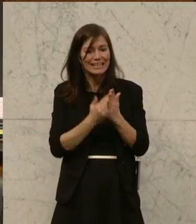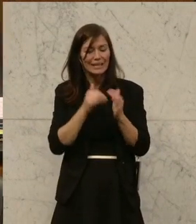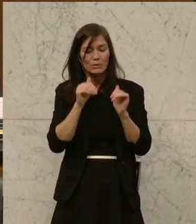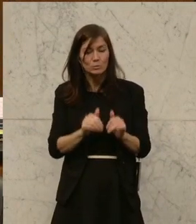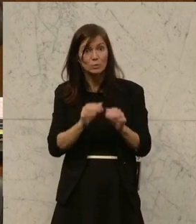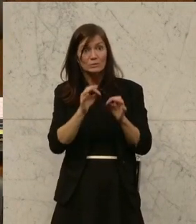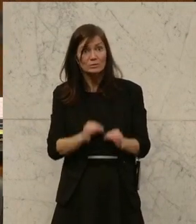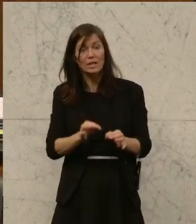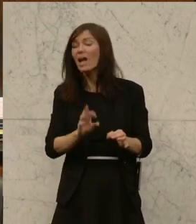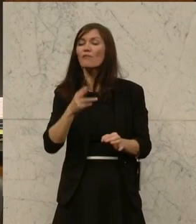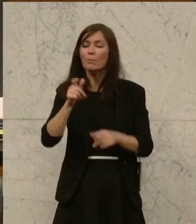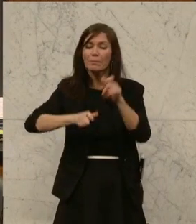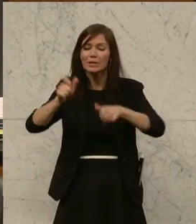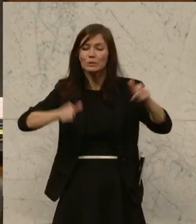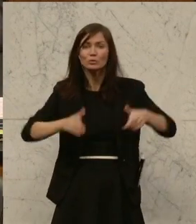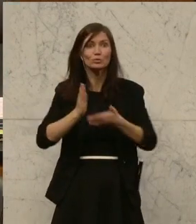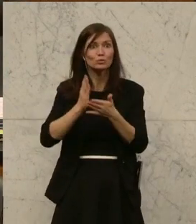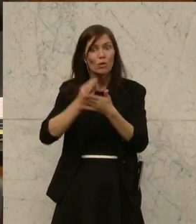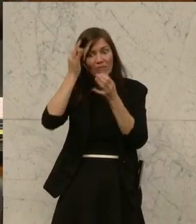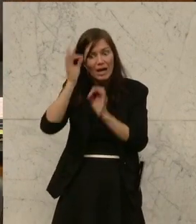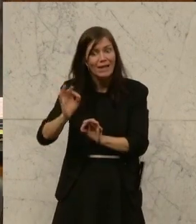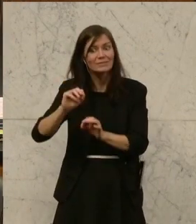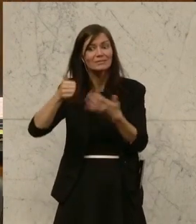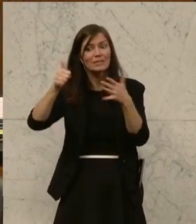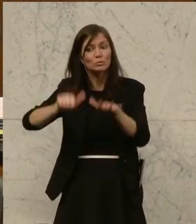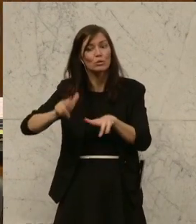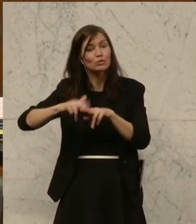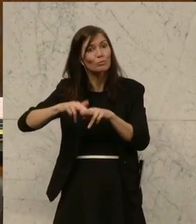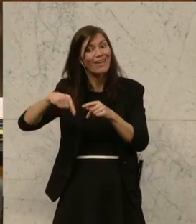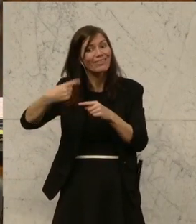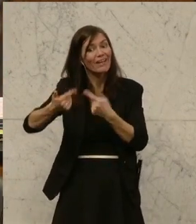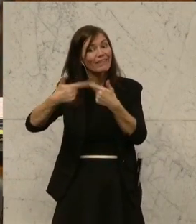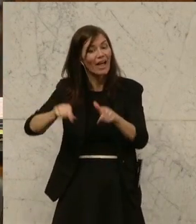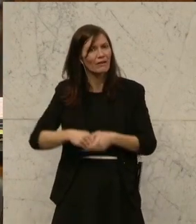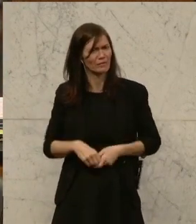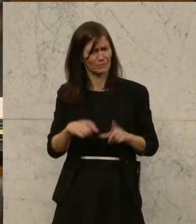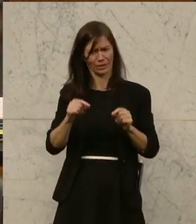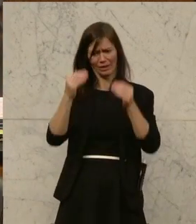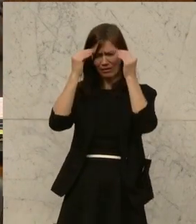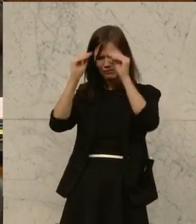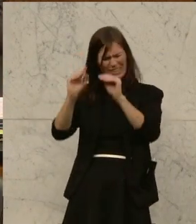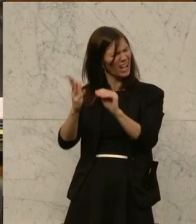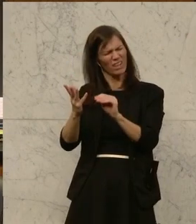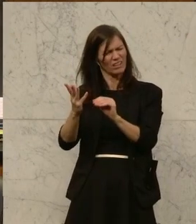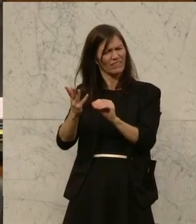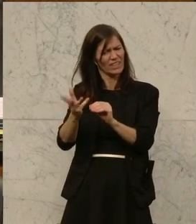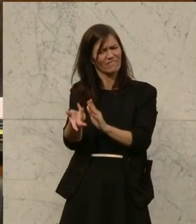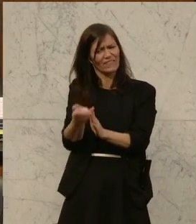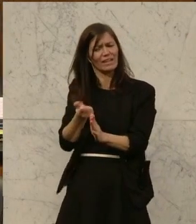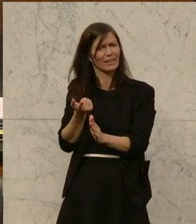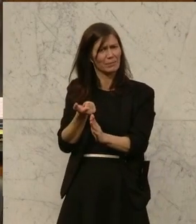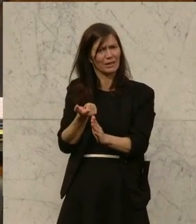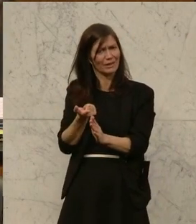dass sie sechs Monate später in Pension gehen. Also der Vertrauensgrundsatz geht genau in die andere Richtung als Ihre Argumentation. Sie